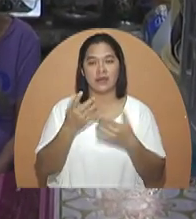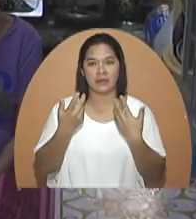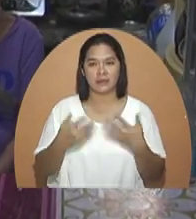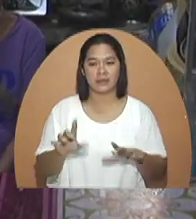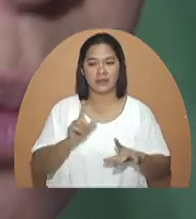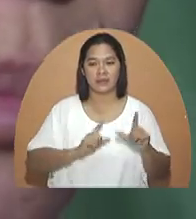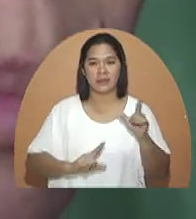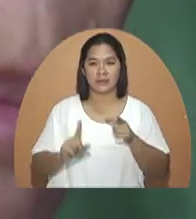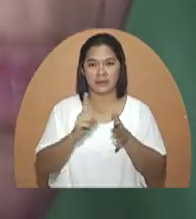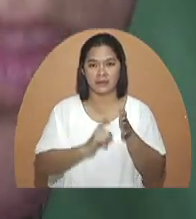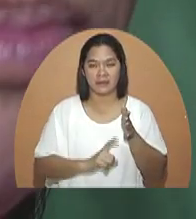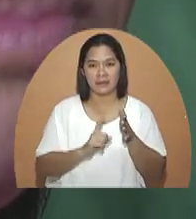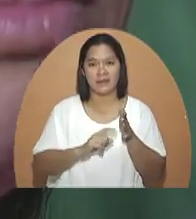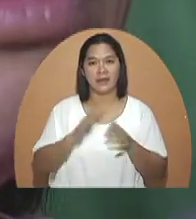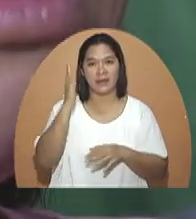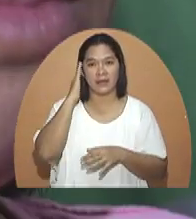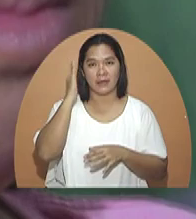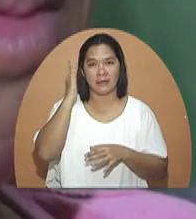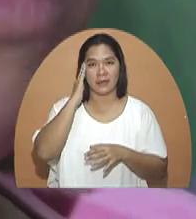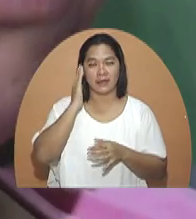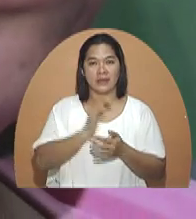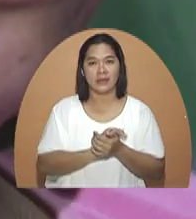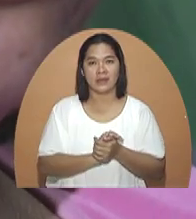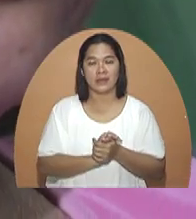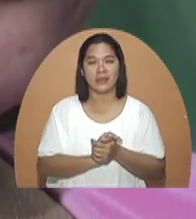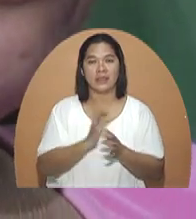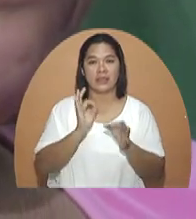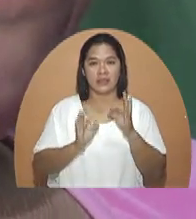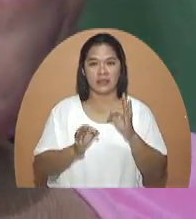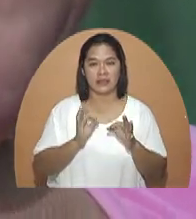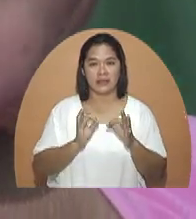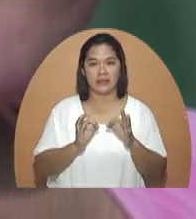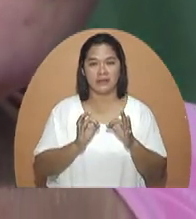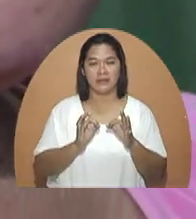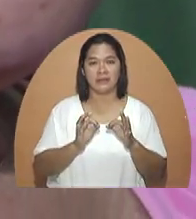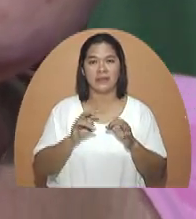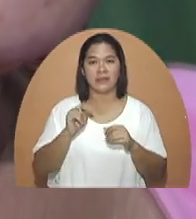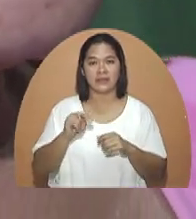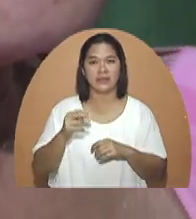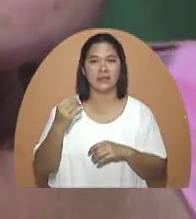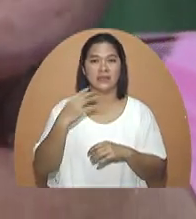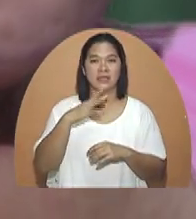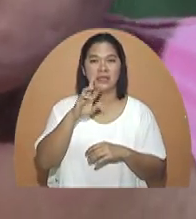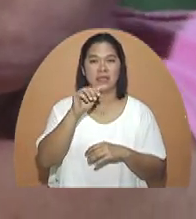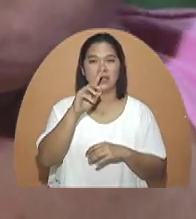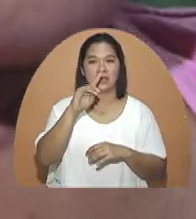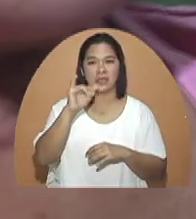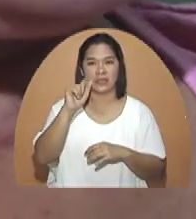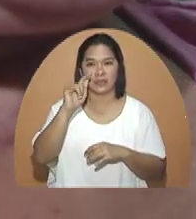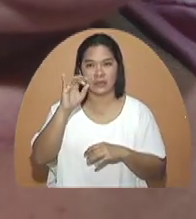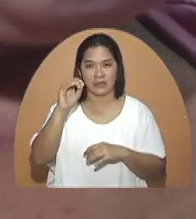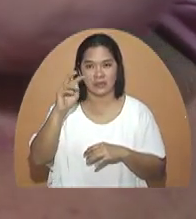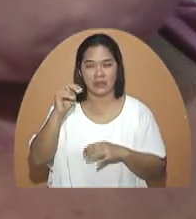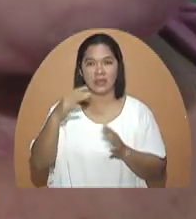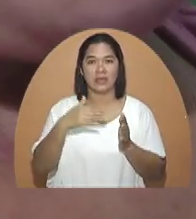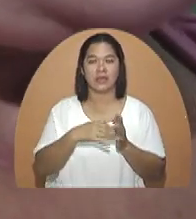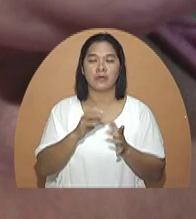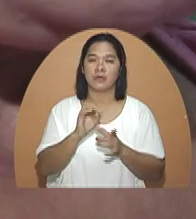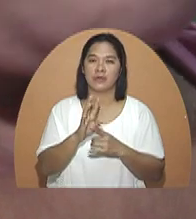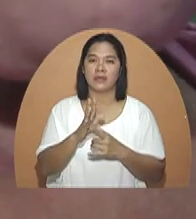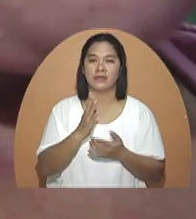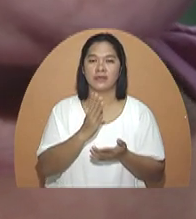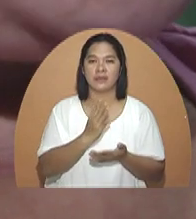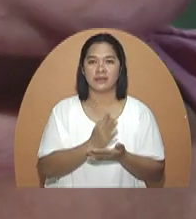Pagkatapos pong laboratory, doon ko po malalaman kung kailangan bang i-reduce yun ako uli o